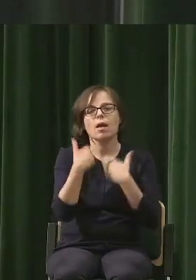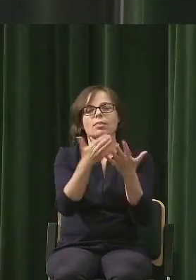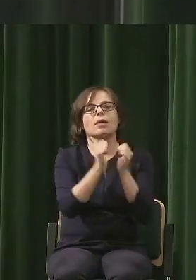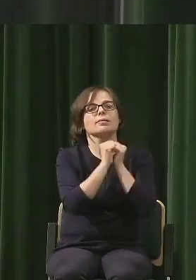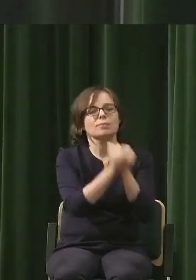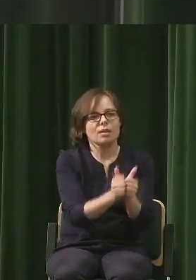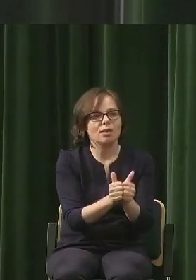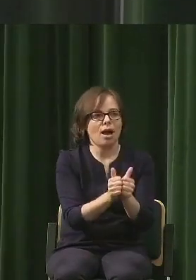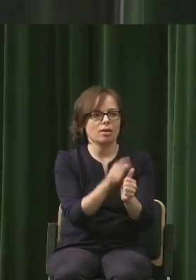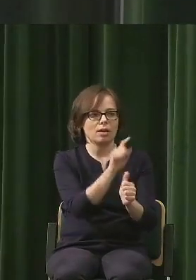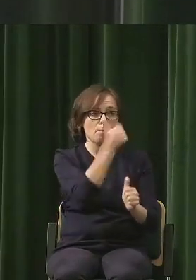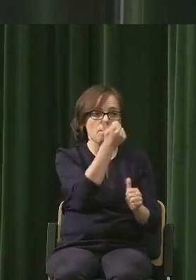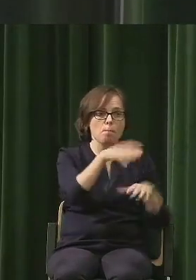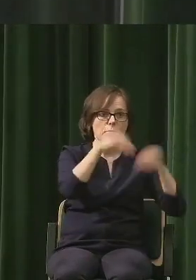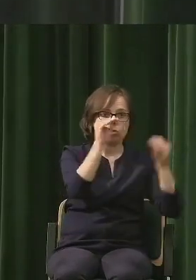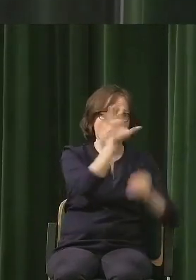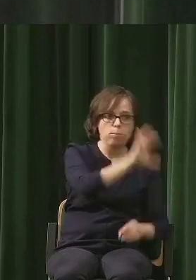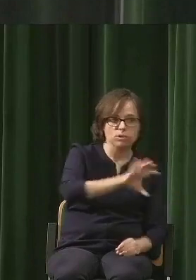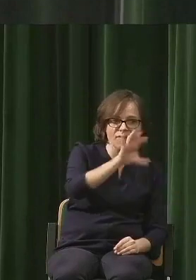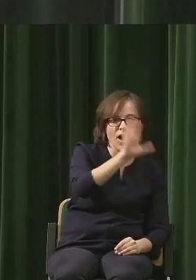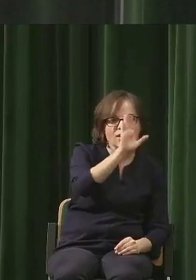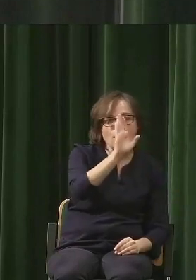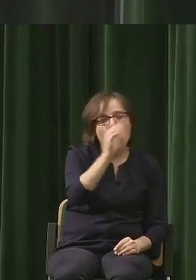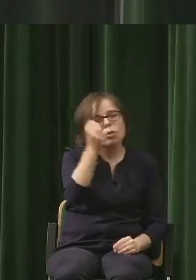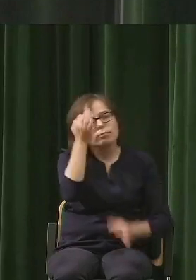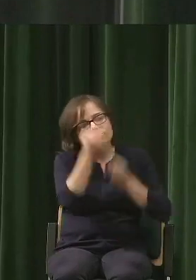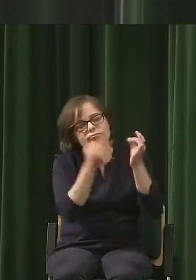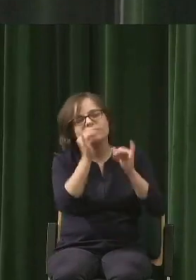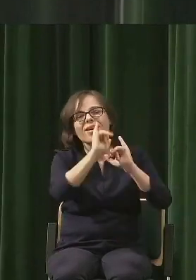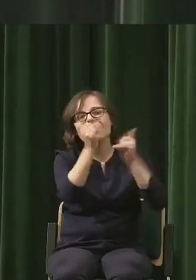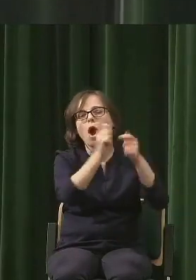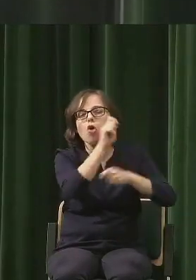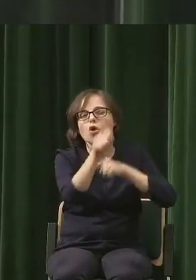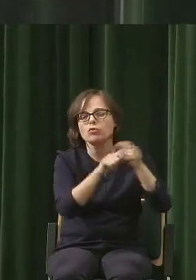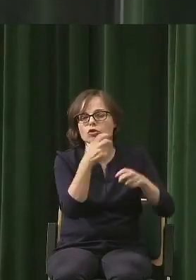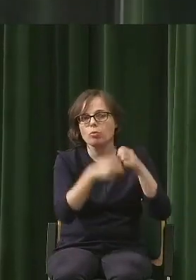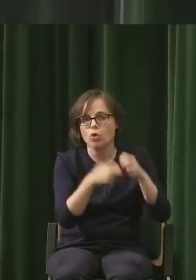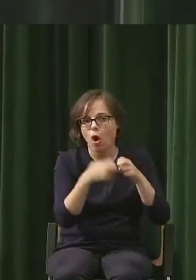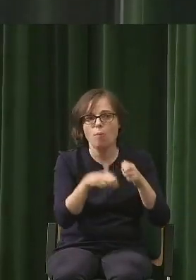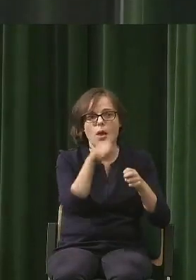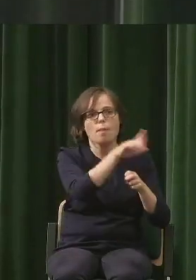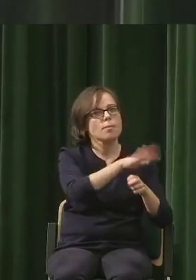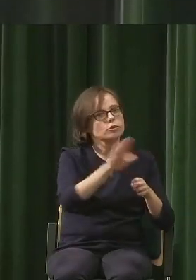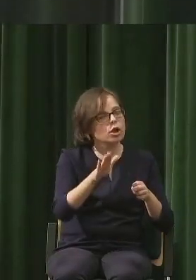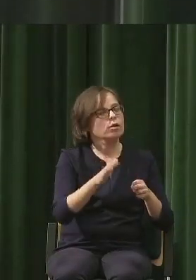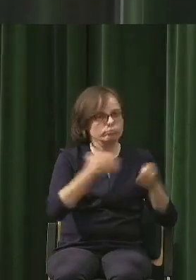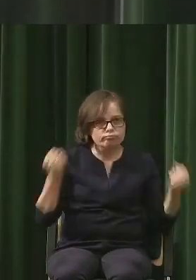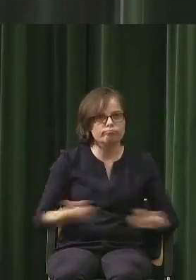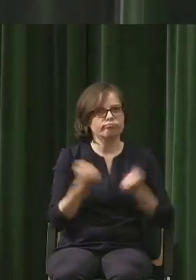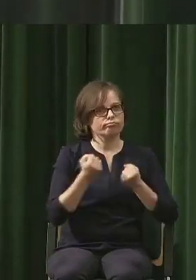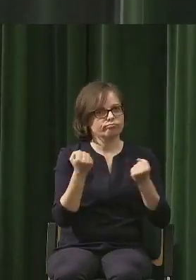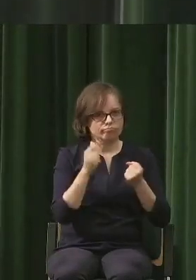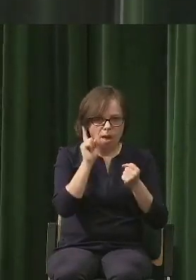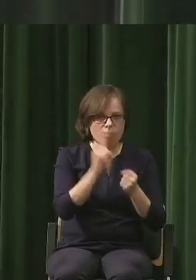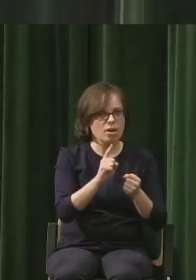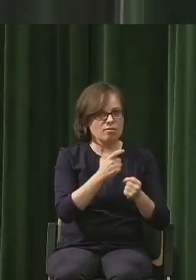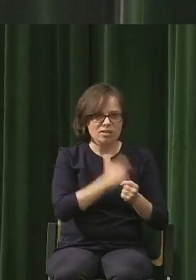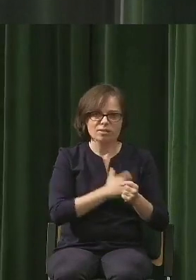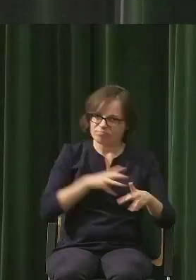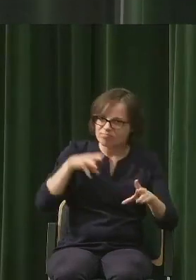a kończąc na teoretycznym rozwiązywaniu różnych problemów, one to wchodzą z pełną gotowością, z pełnym zaangażowaniem.